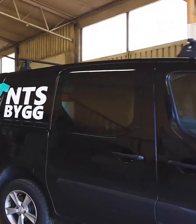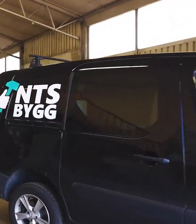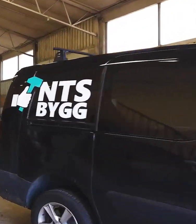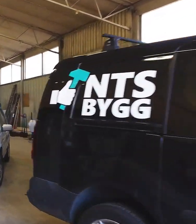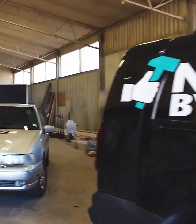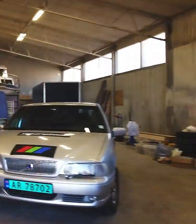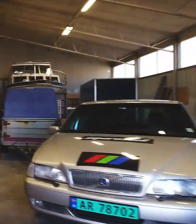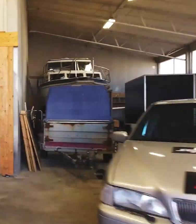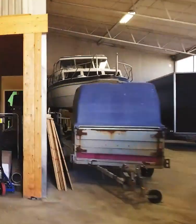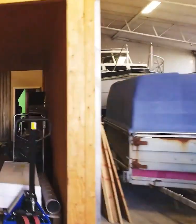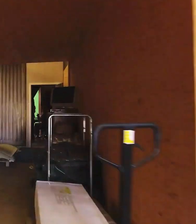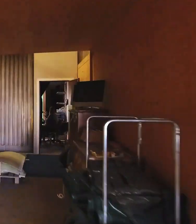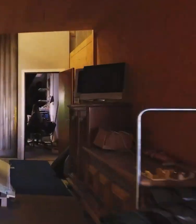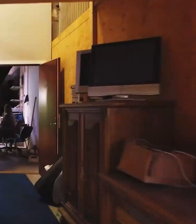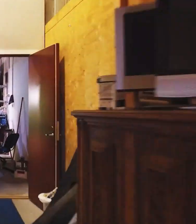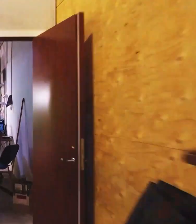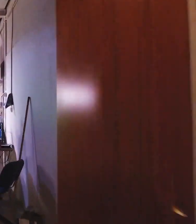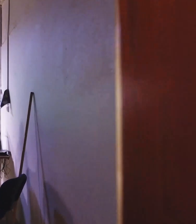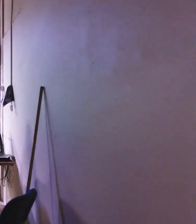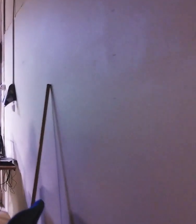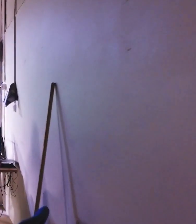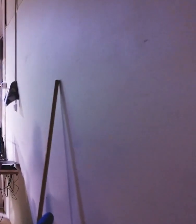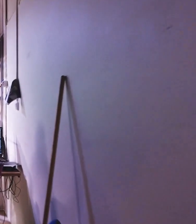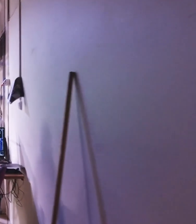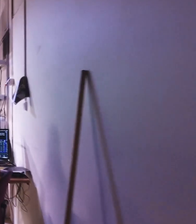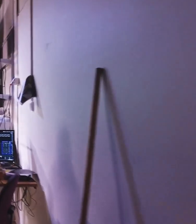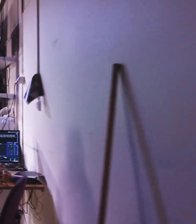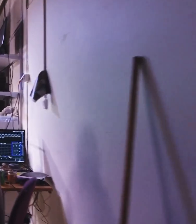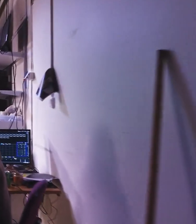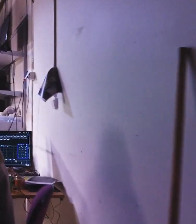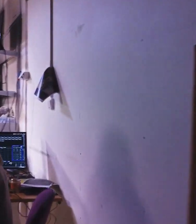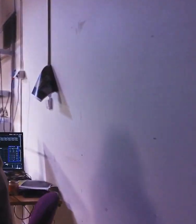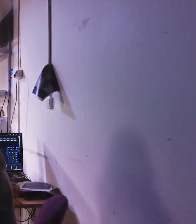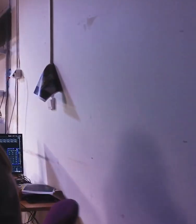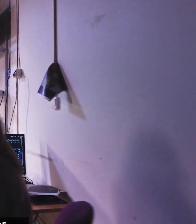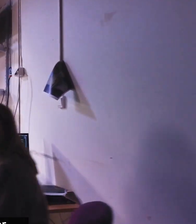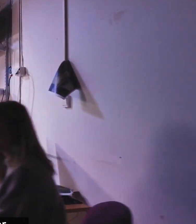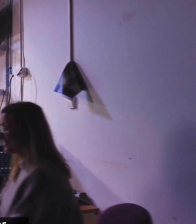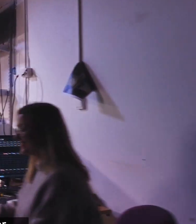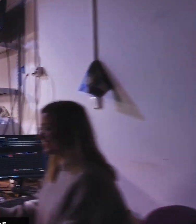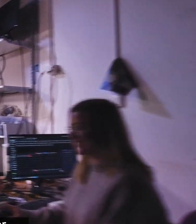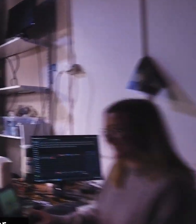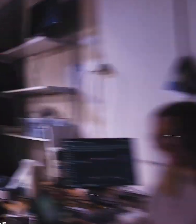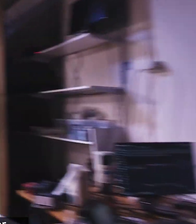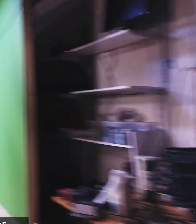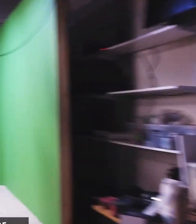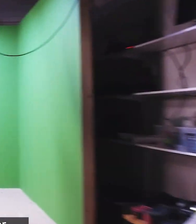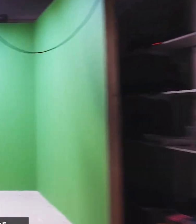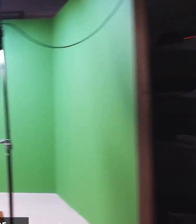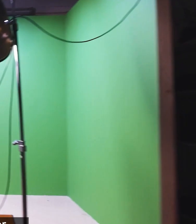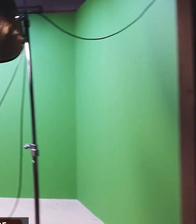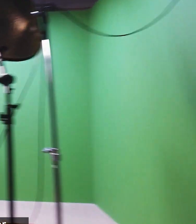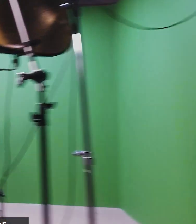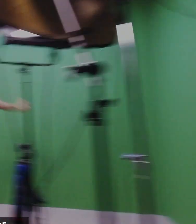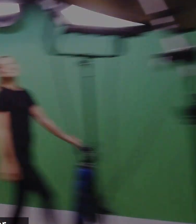NTS Bygg, NTS Rørservice, NTS Kompetanse og Tegn-TV. Alle virksomhetene er bemannet